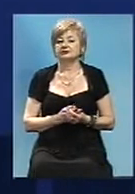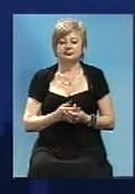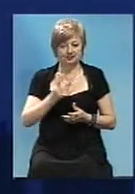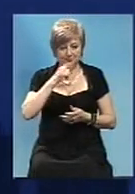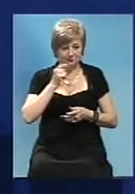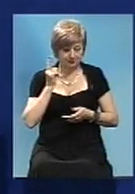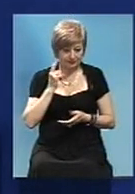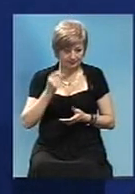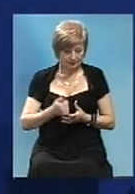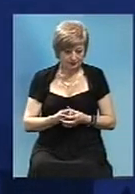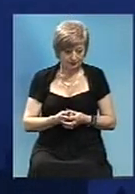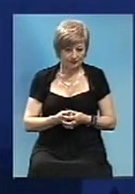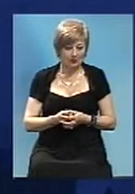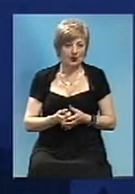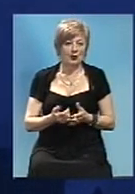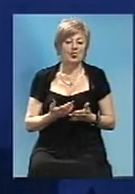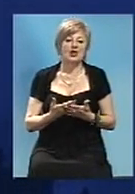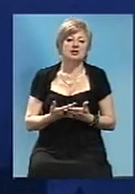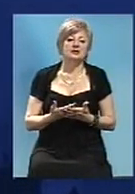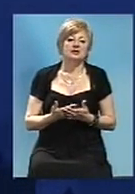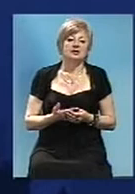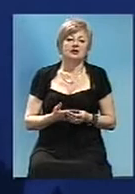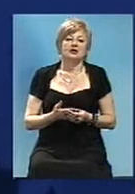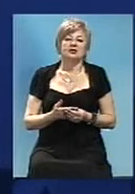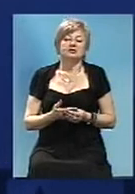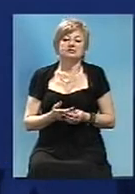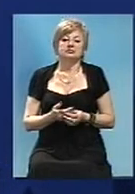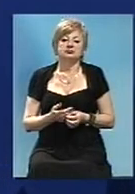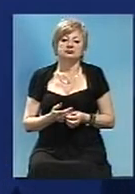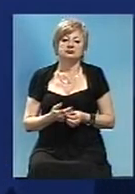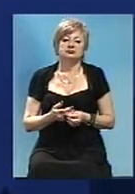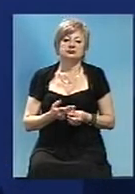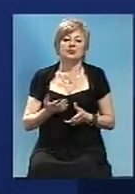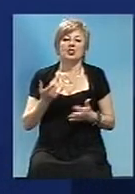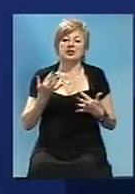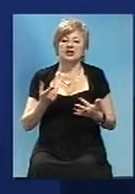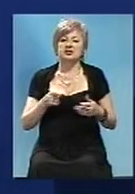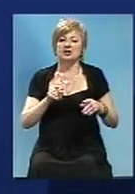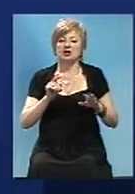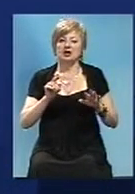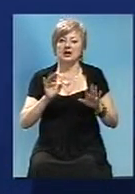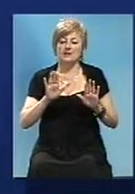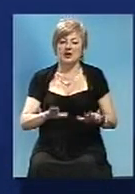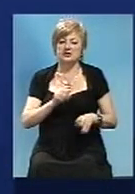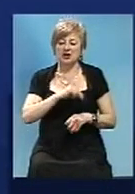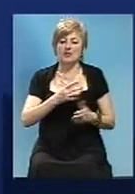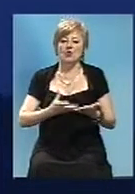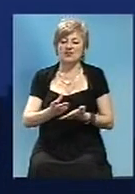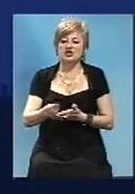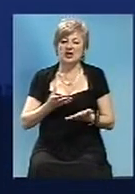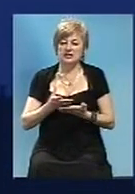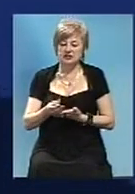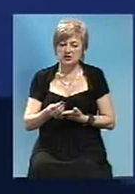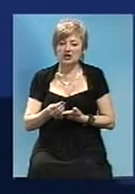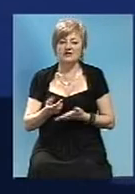Те громади, які були создані в 2015 році містні дороги, їх отремонтирували ненавноджу.